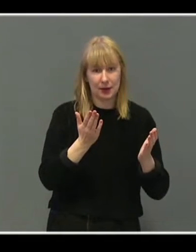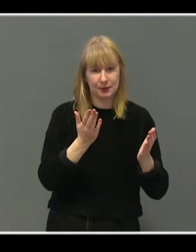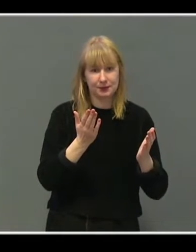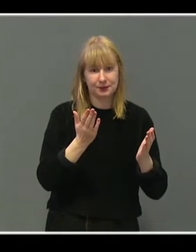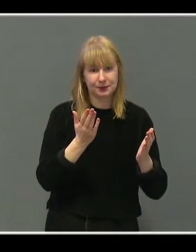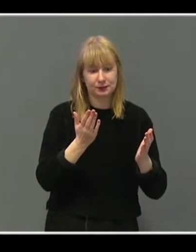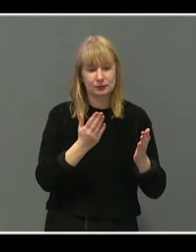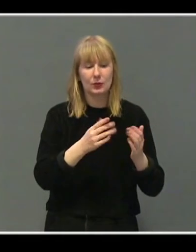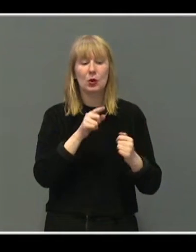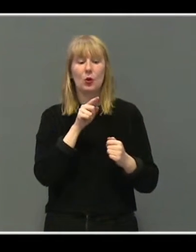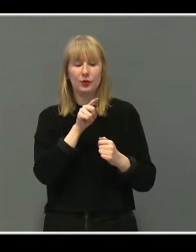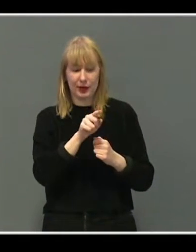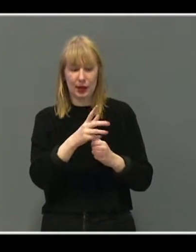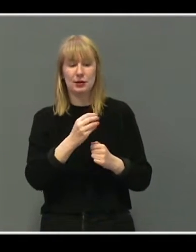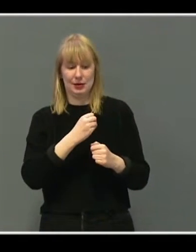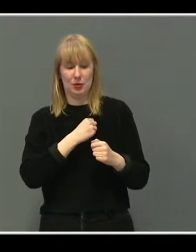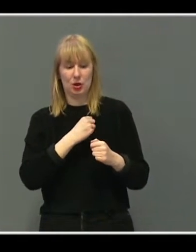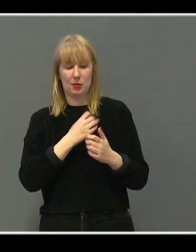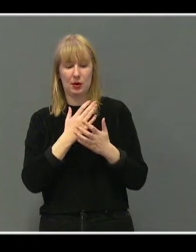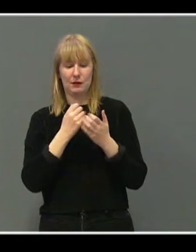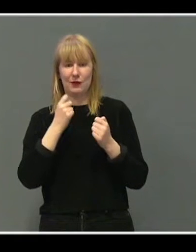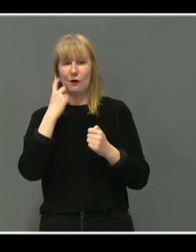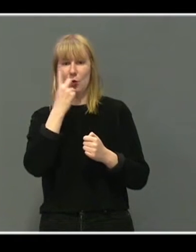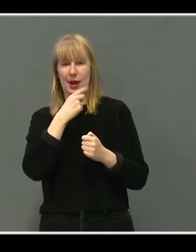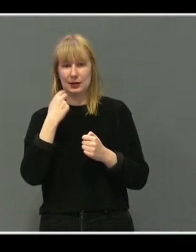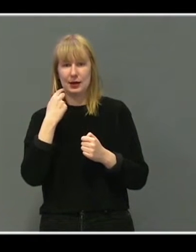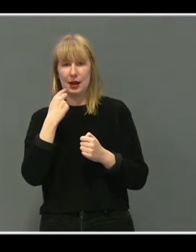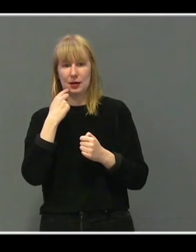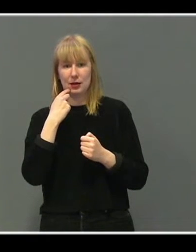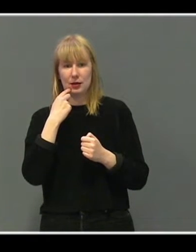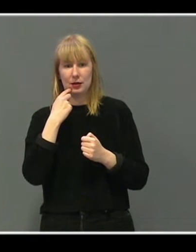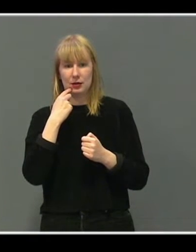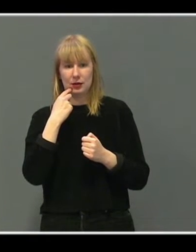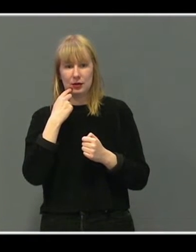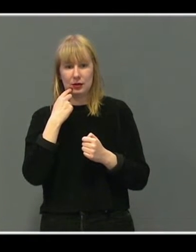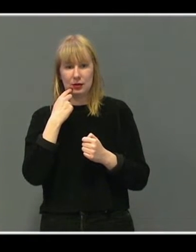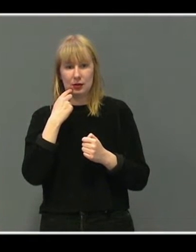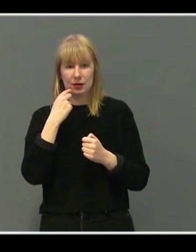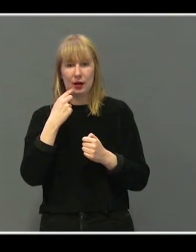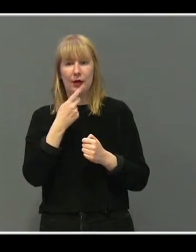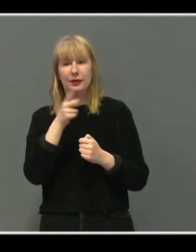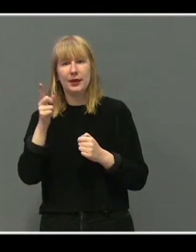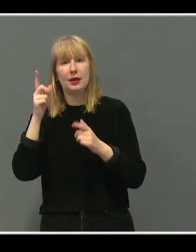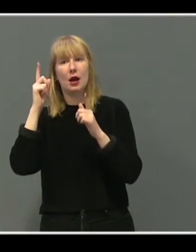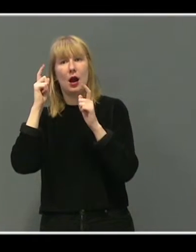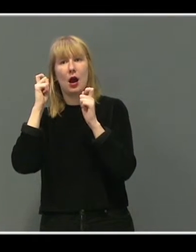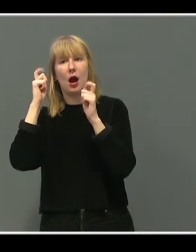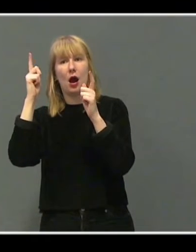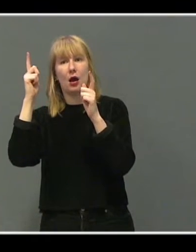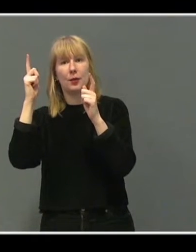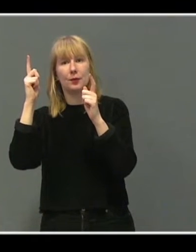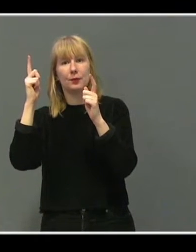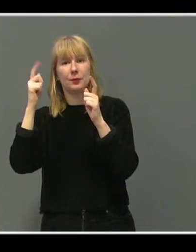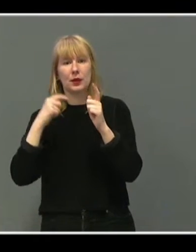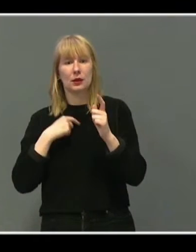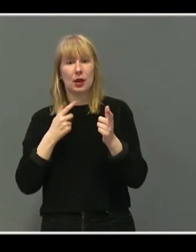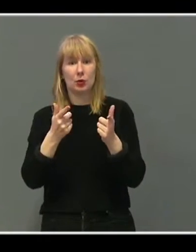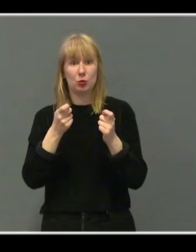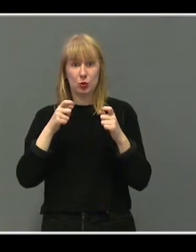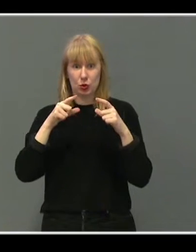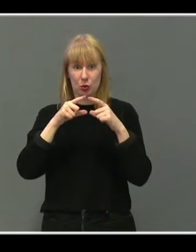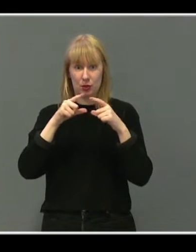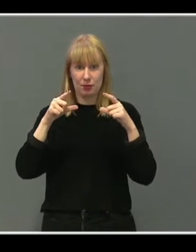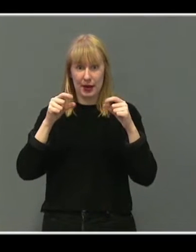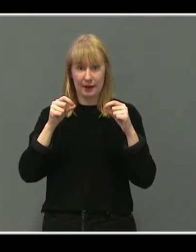delen av historien- Jeg har fått tilbakemeldinger fra foreldre i forhold til at jeg har åpnet øynene for noen. Jeg fikk et brev en dag fra en